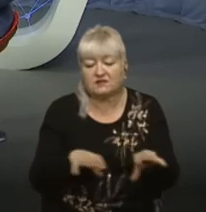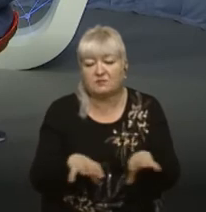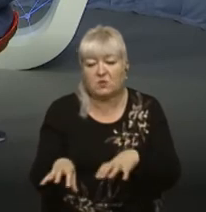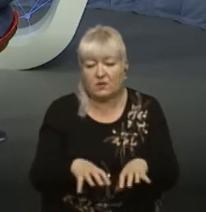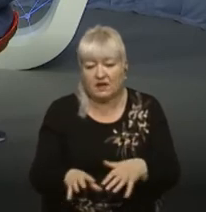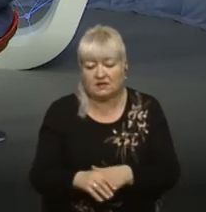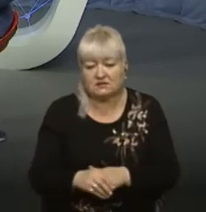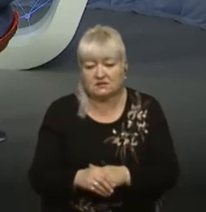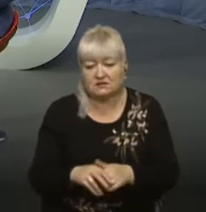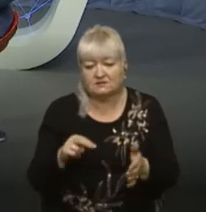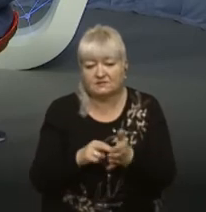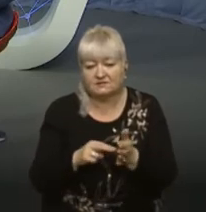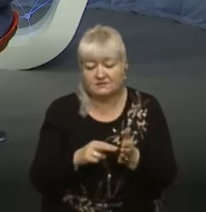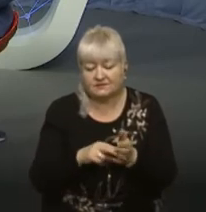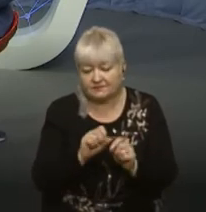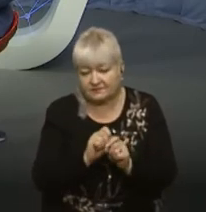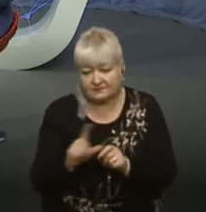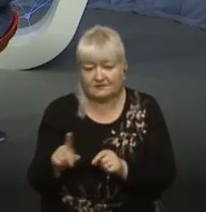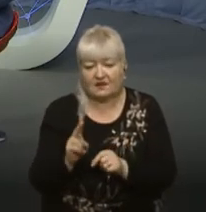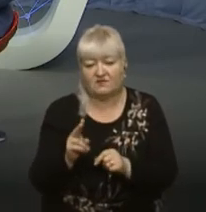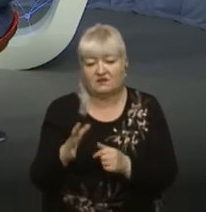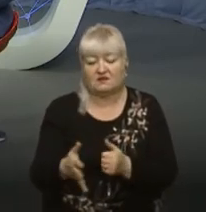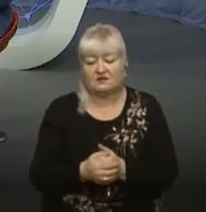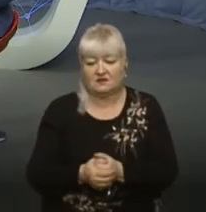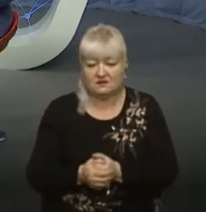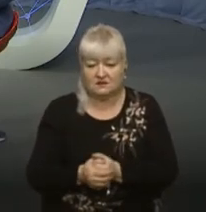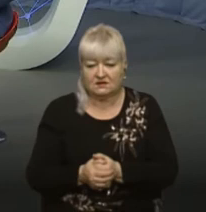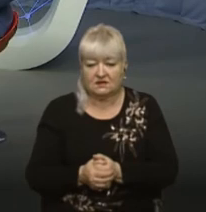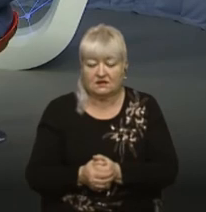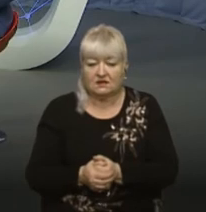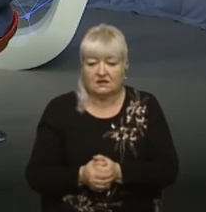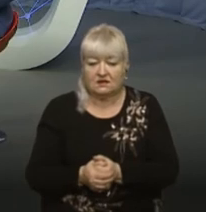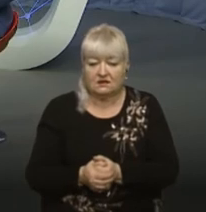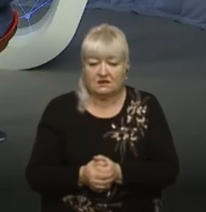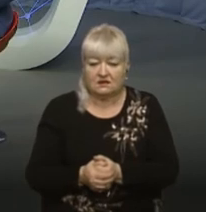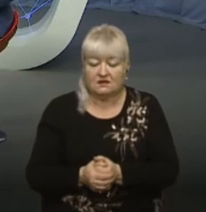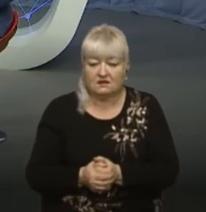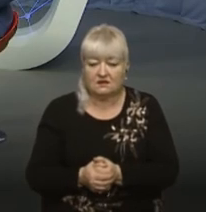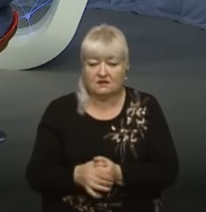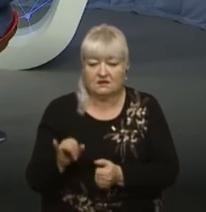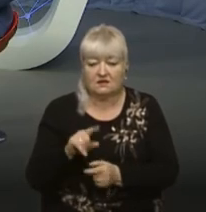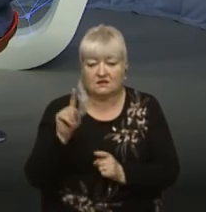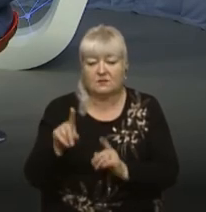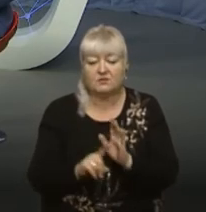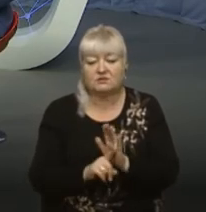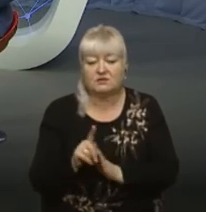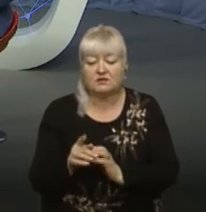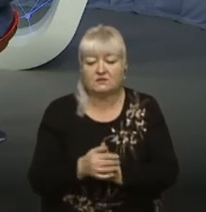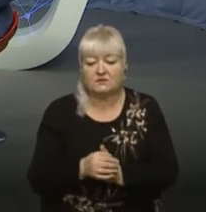піднімають і ціни на квартири, на вторинному ринку, і там починають